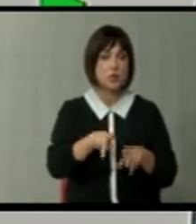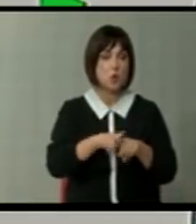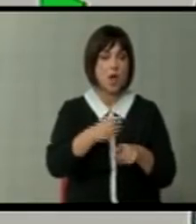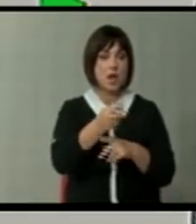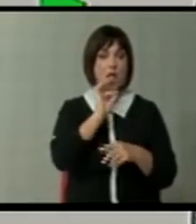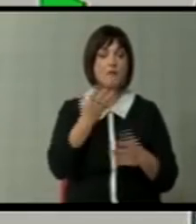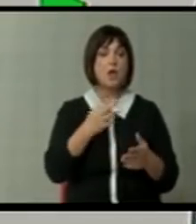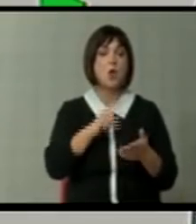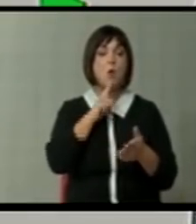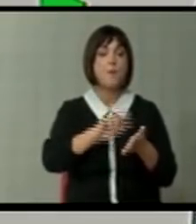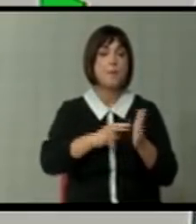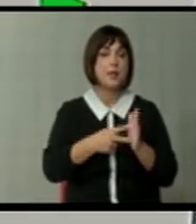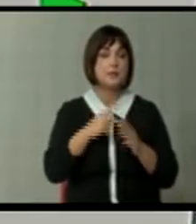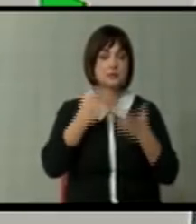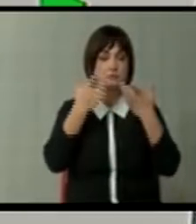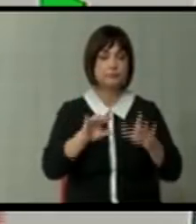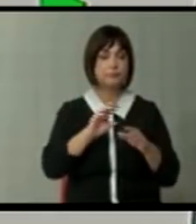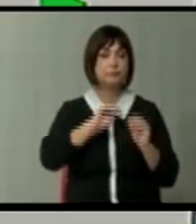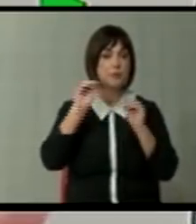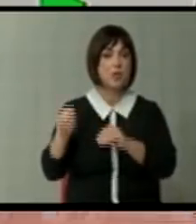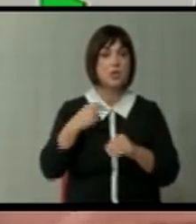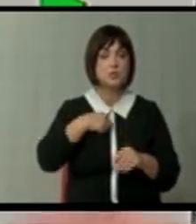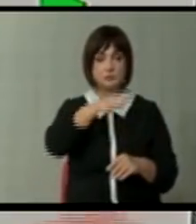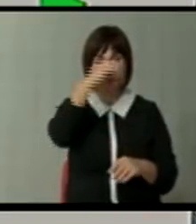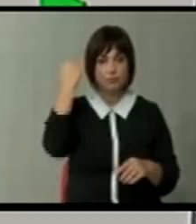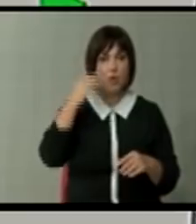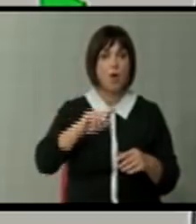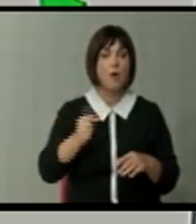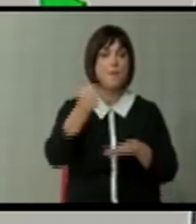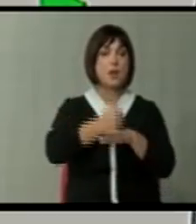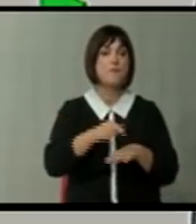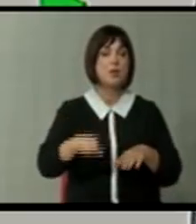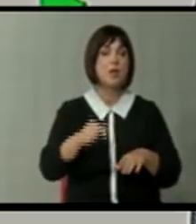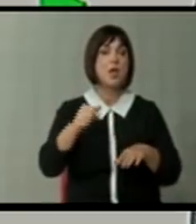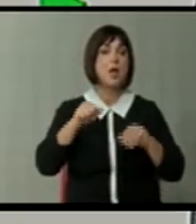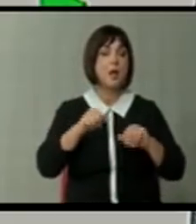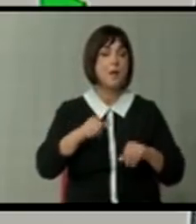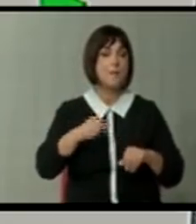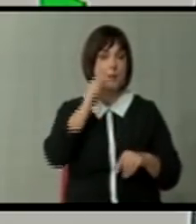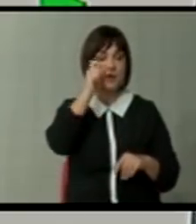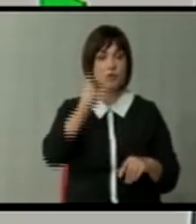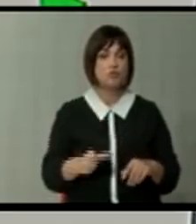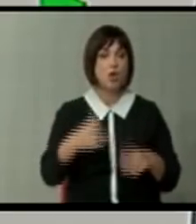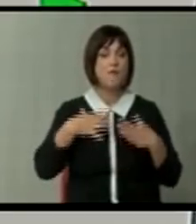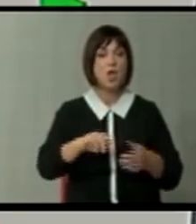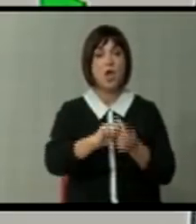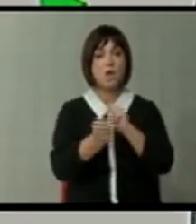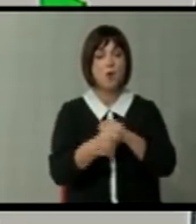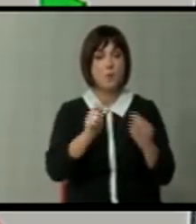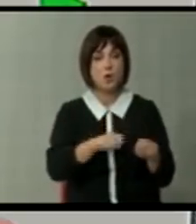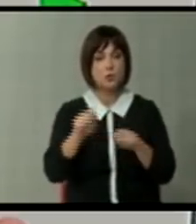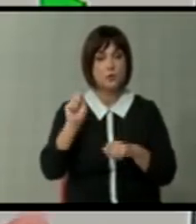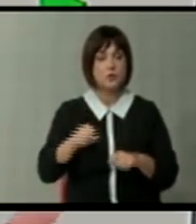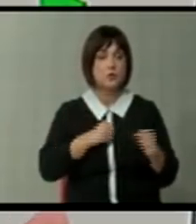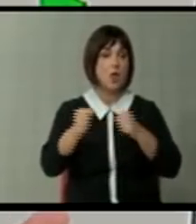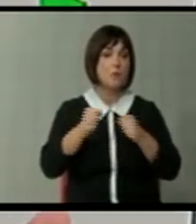биде кој каде планира да се сели. Кој што ми е смачено премиерот од позиција на премиер и прв човек во телото за реформиво правосудство да